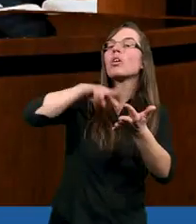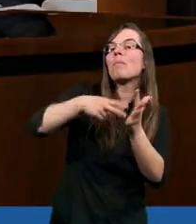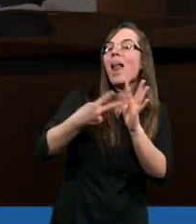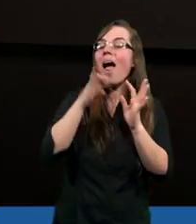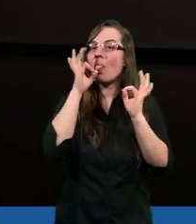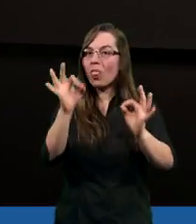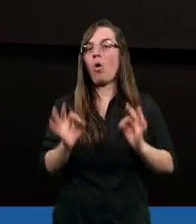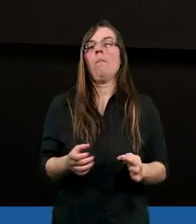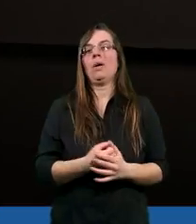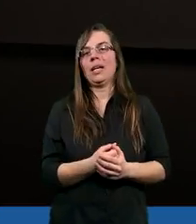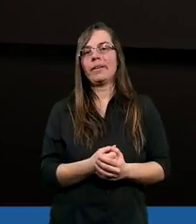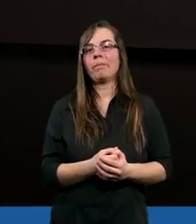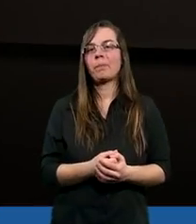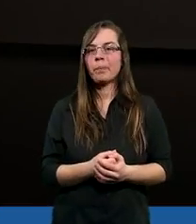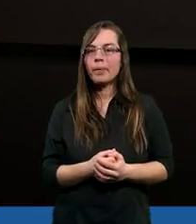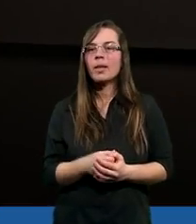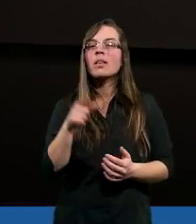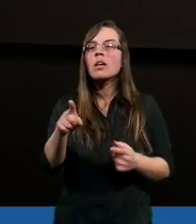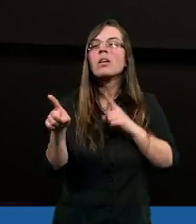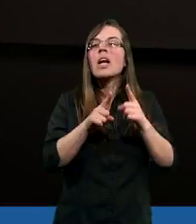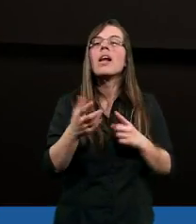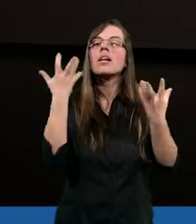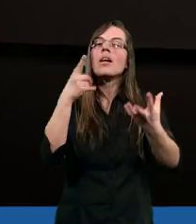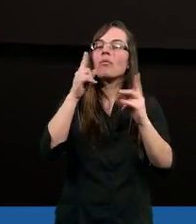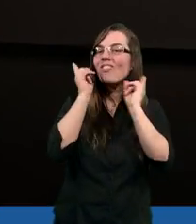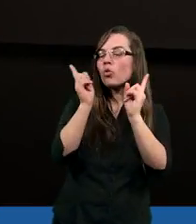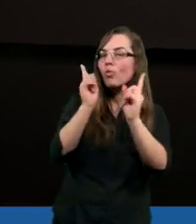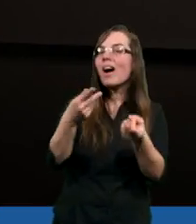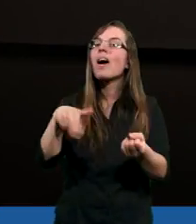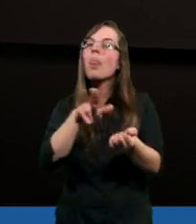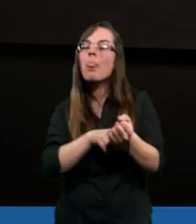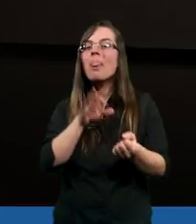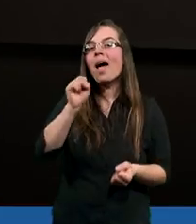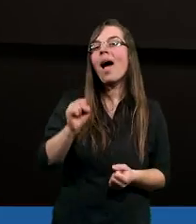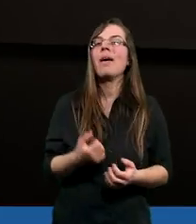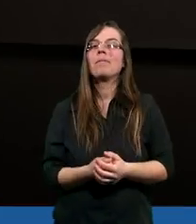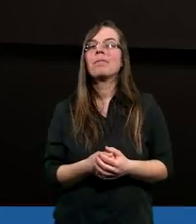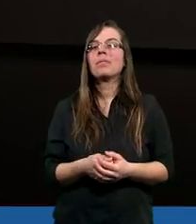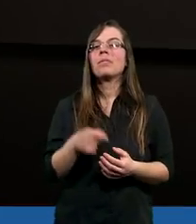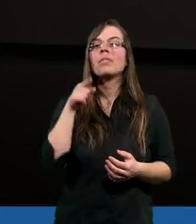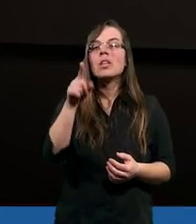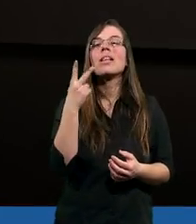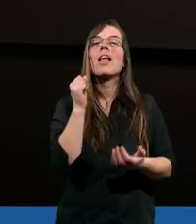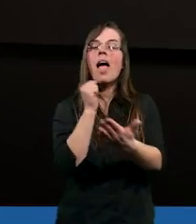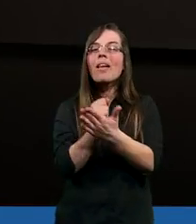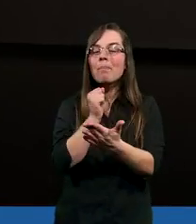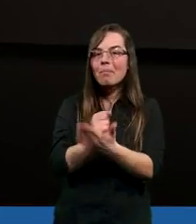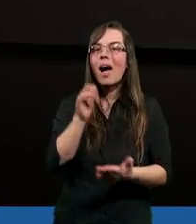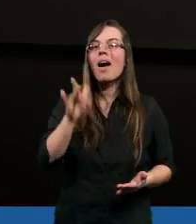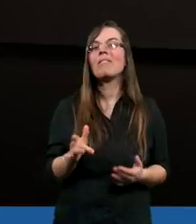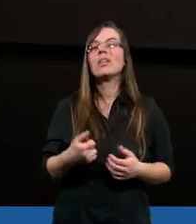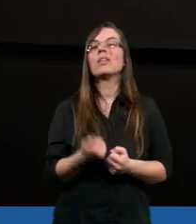Czyli zwrócić chciałbym uwagę na dwa aspekty.